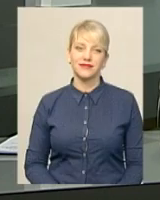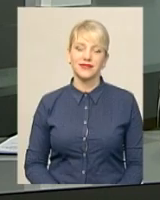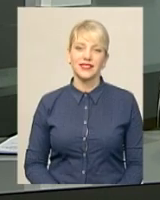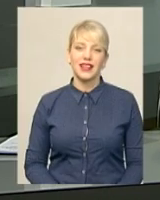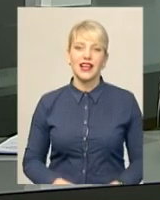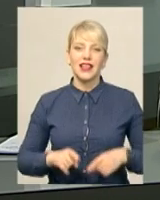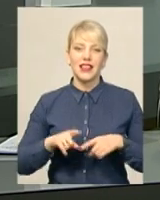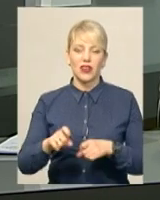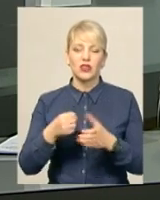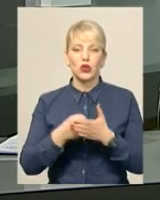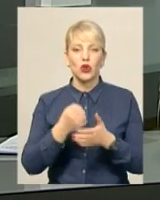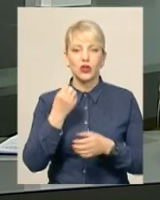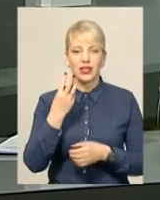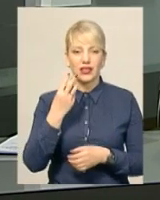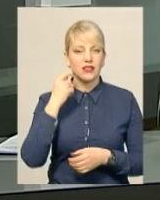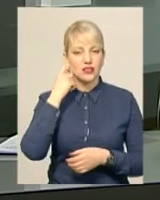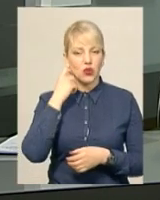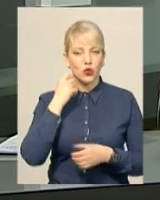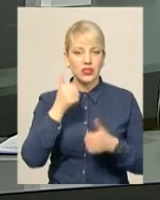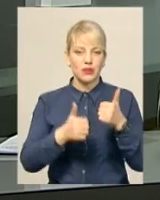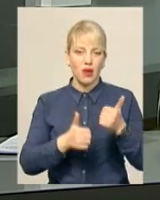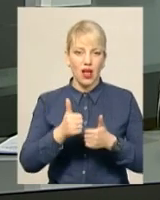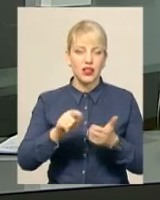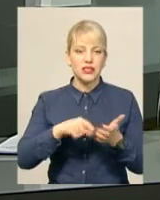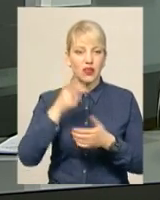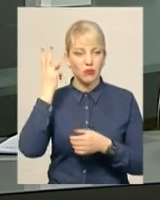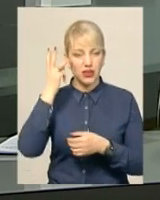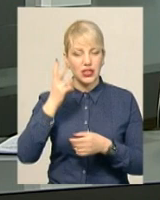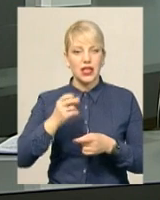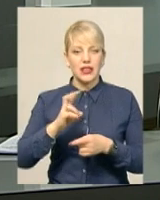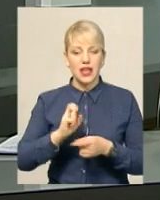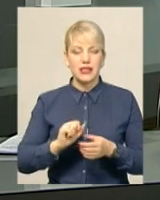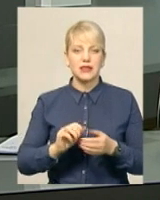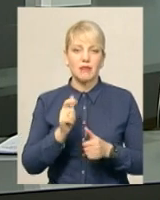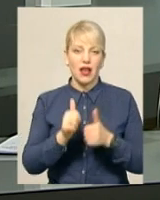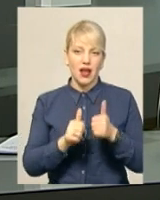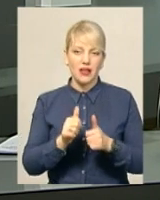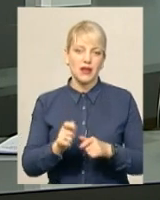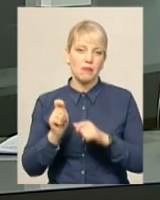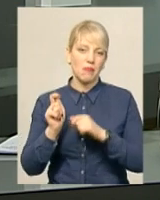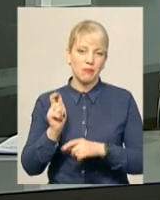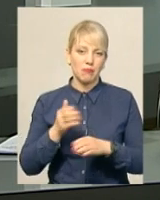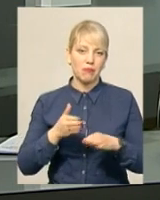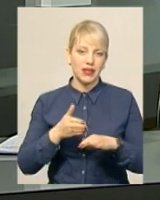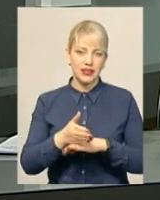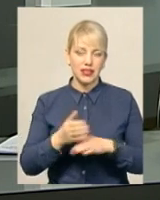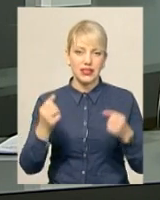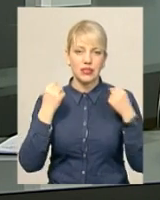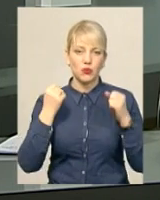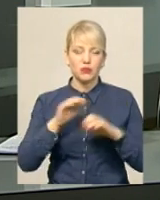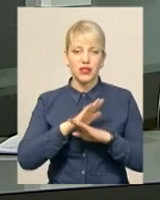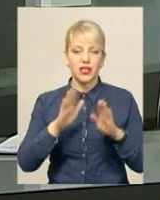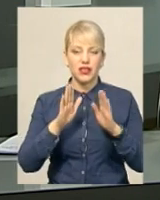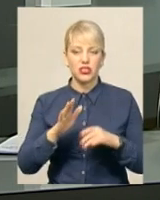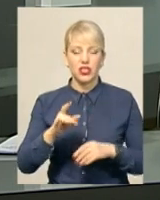Легкоатлети віком до 13 років змагалися у Хмельницькому. На чергові календарні змагання приїхали спортсмени не лише з районів